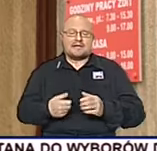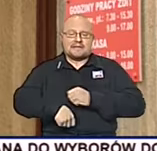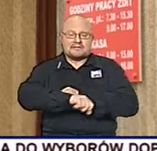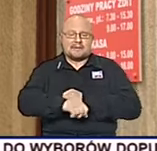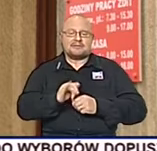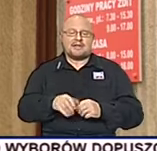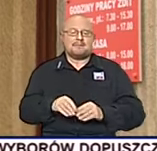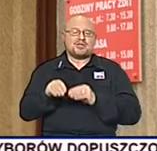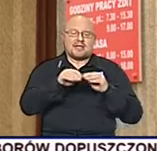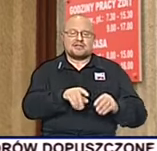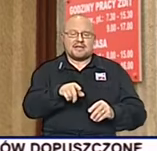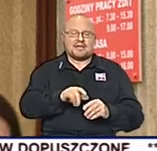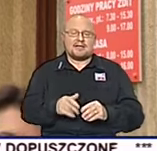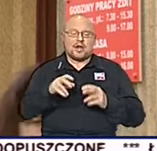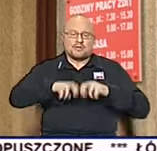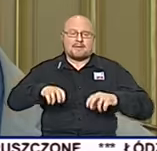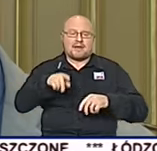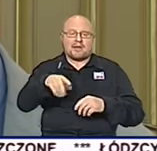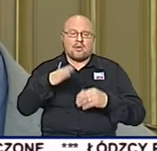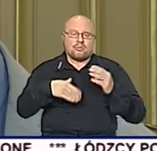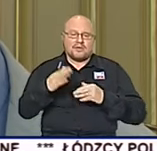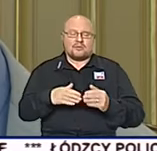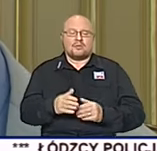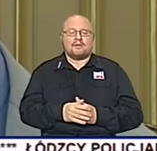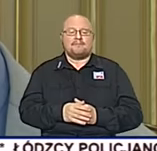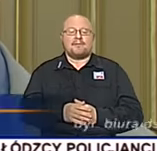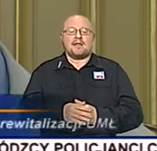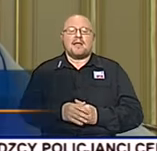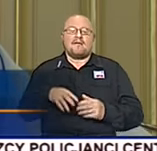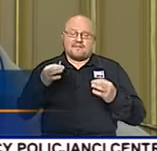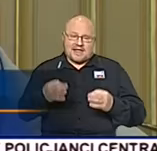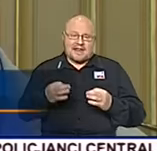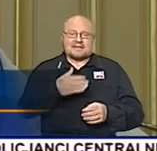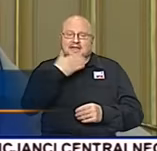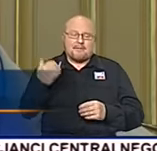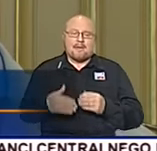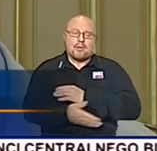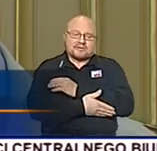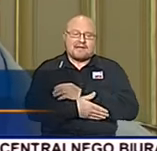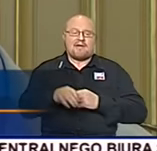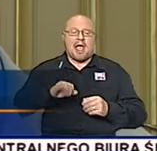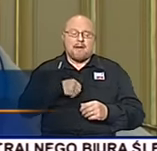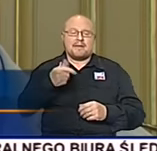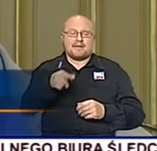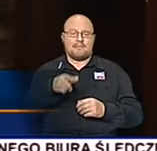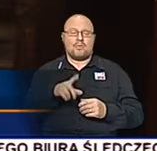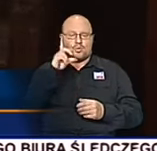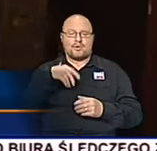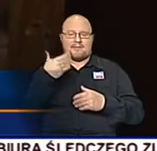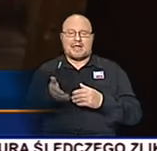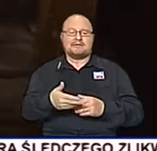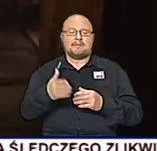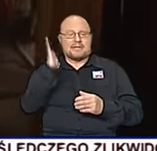i na wykwaterowanie ich i rozebranie tego budynku. W obecnej sytuacji nie ma podstaw, żeby lokale zamienne tym najemcom wskazywać.